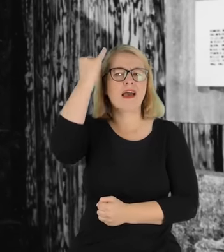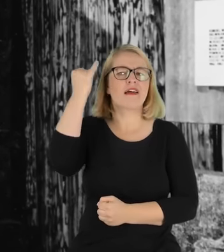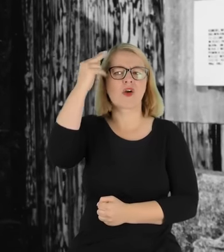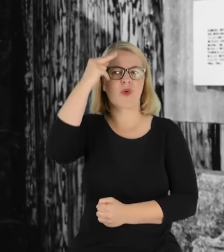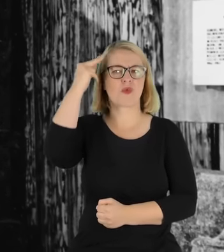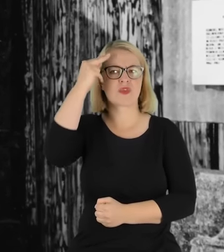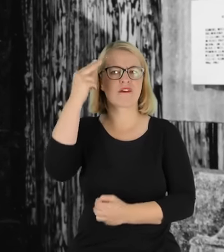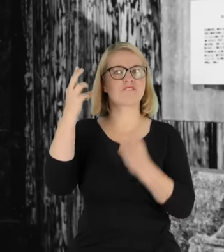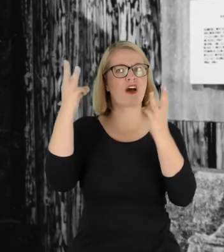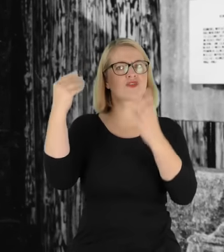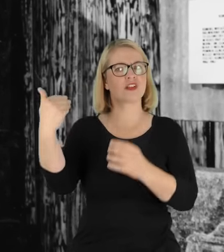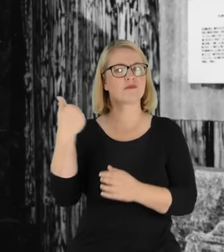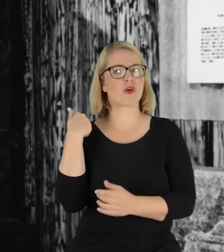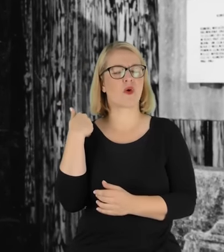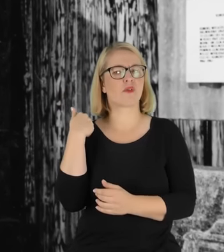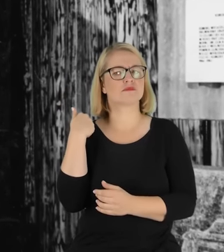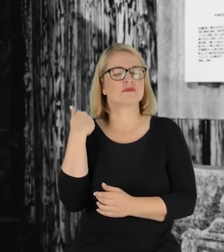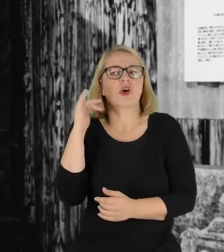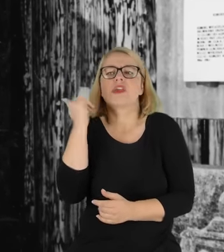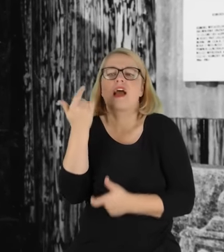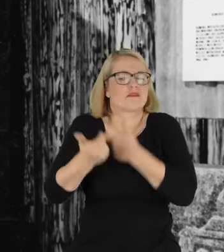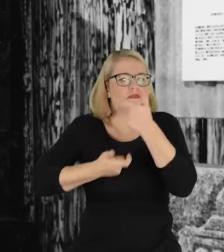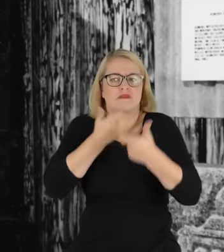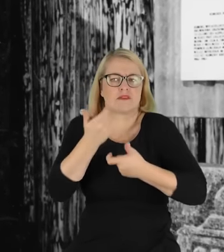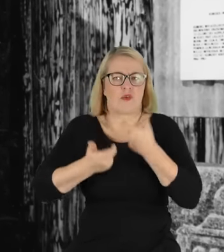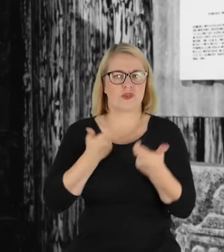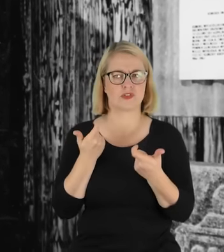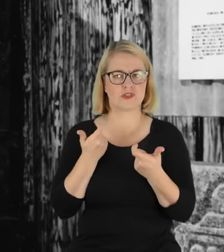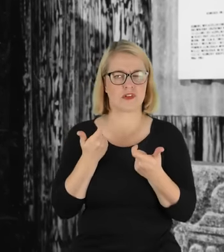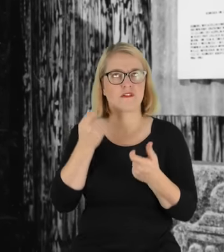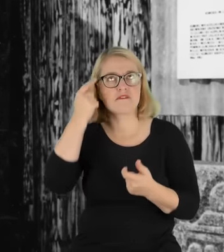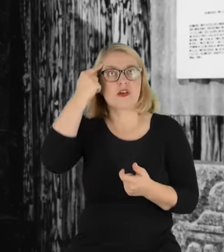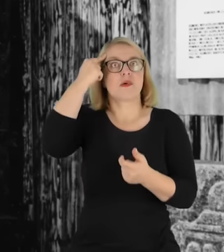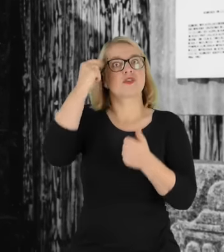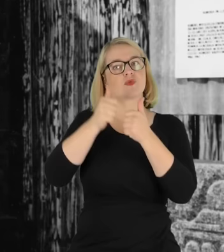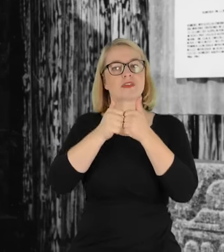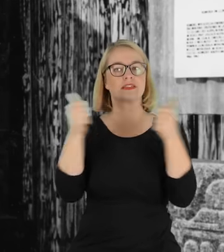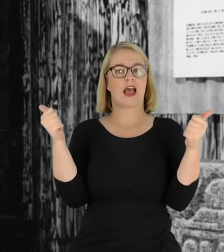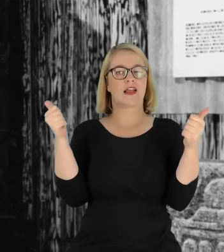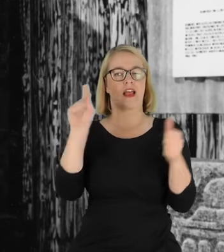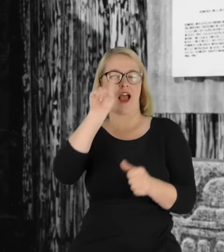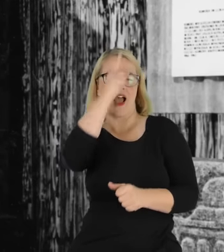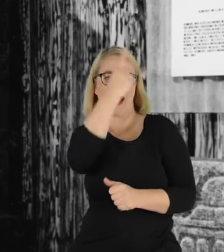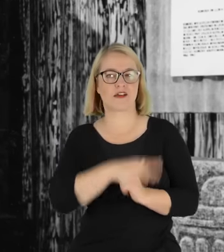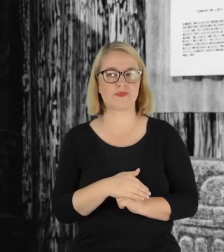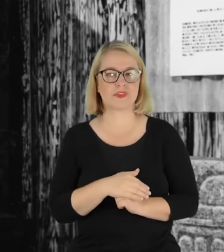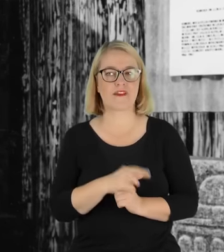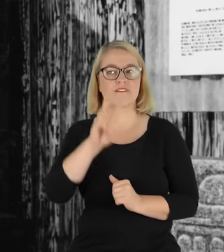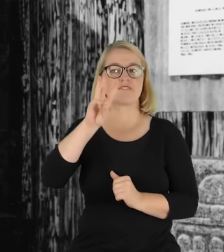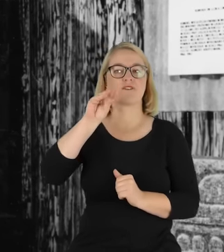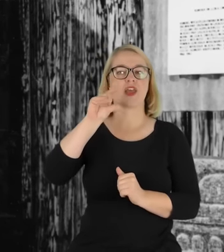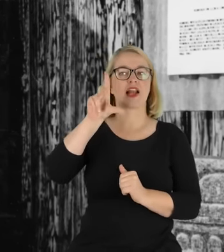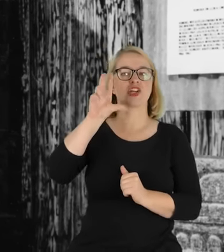komunistyczna się liczyła przede wszystkim, wymyślił sprytnie takie hasło,